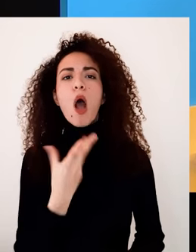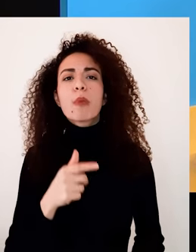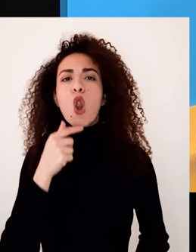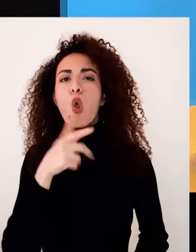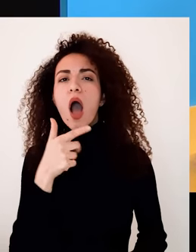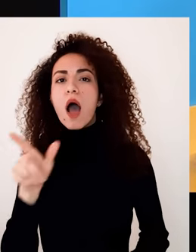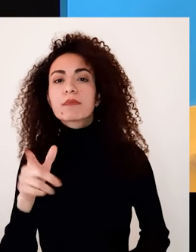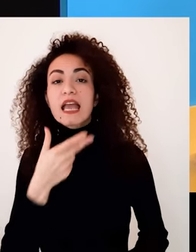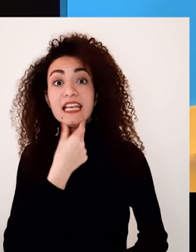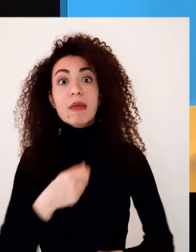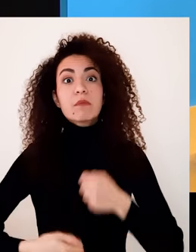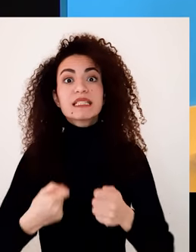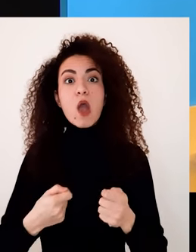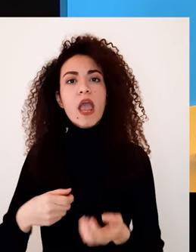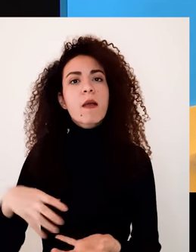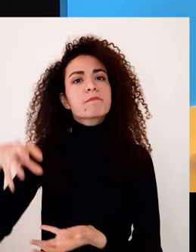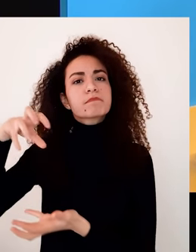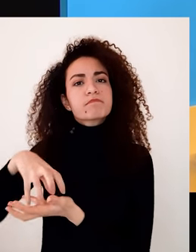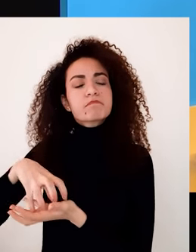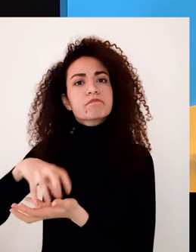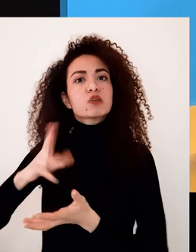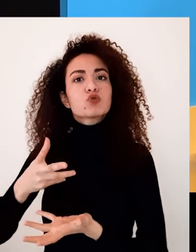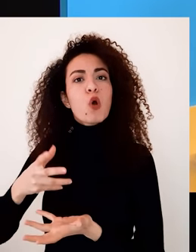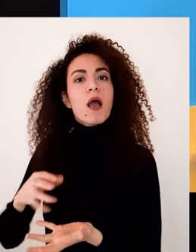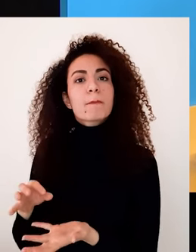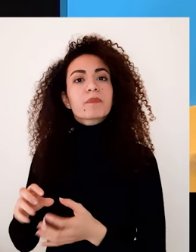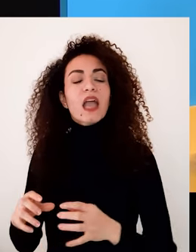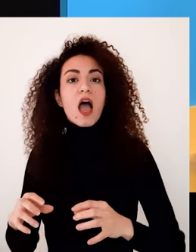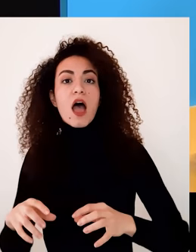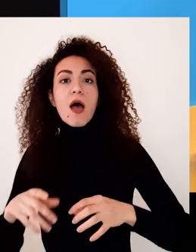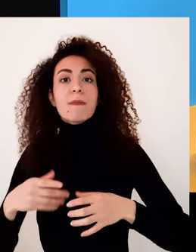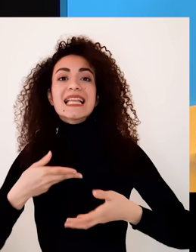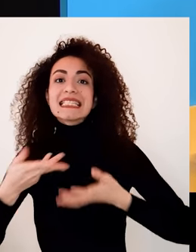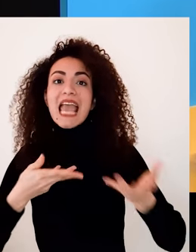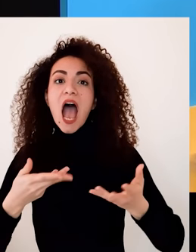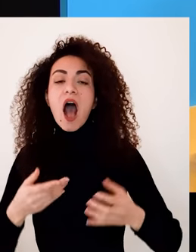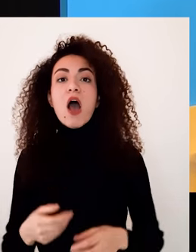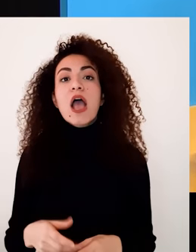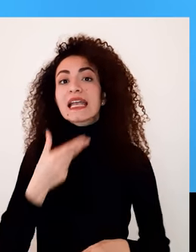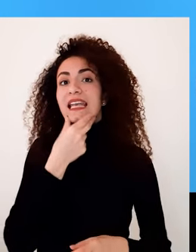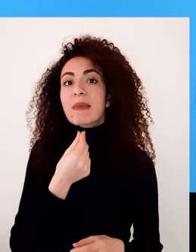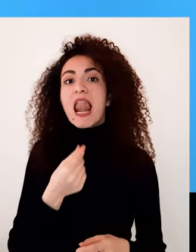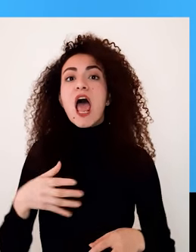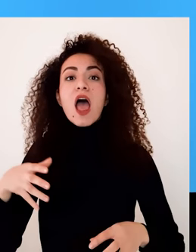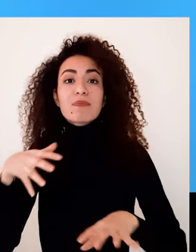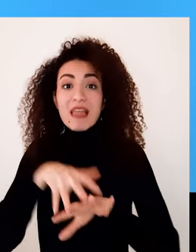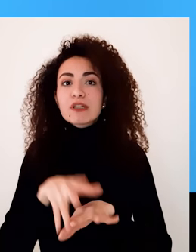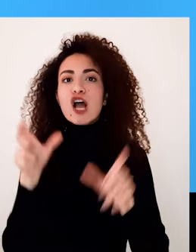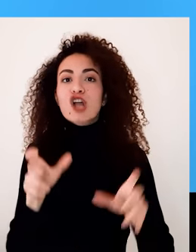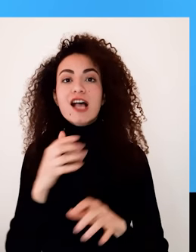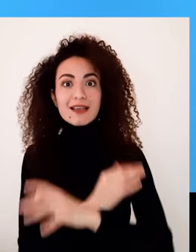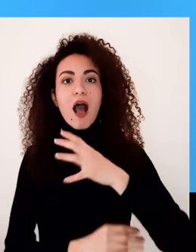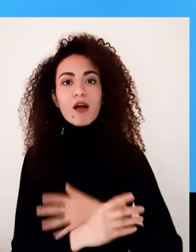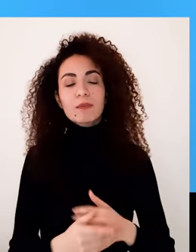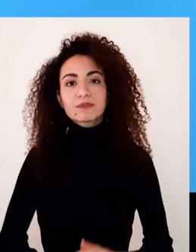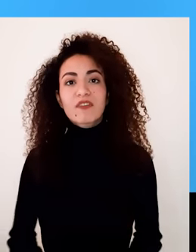وموهبتي اللغات لإنشاء بكالة تروج للسياحة للجميع من ضمن الأشخاص زويل إعاقة بدعوك للنظر للنموذج